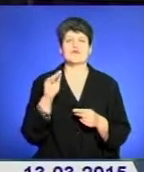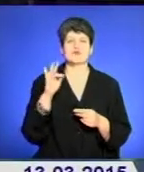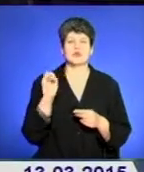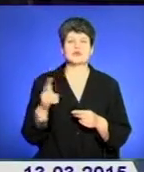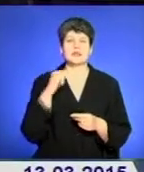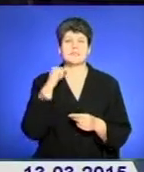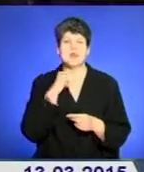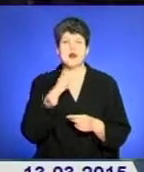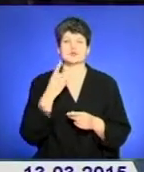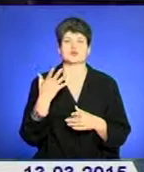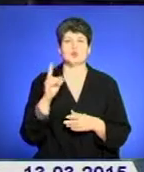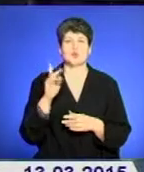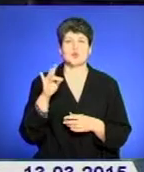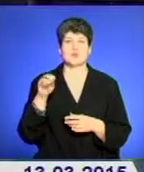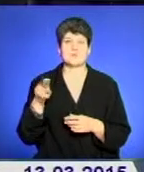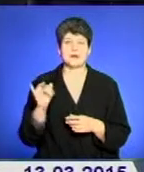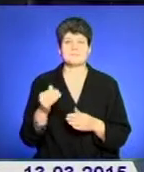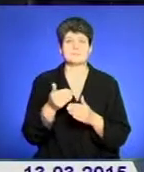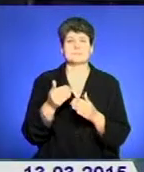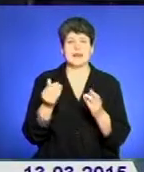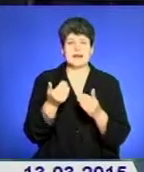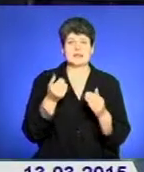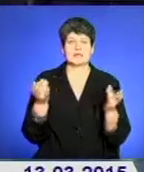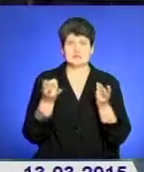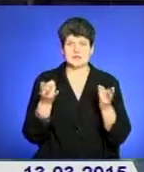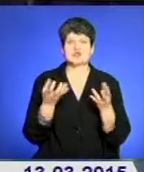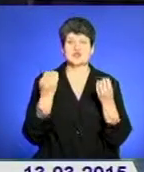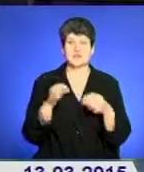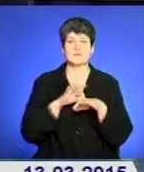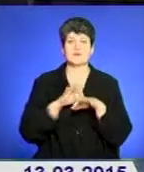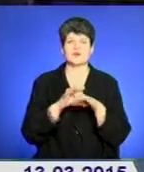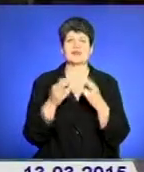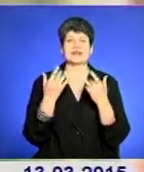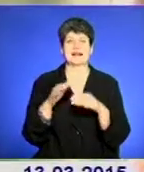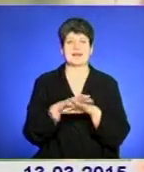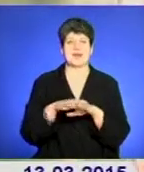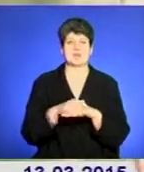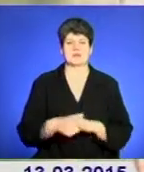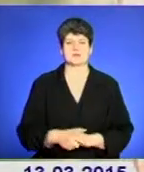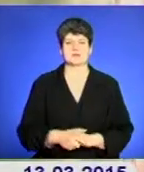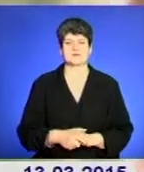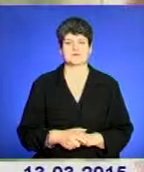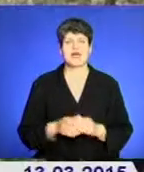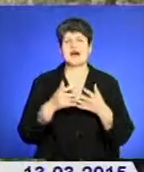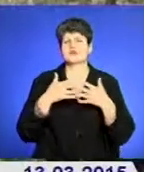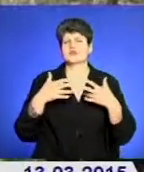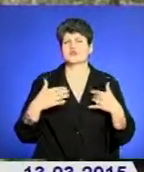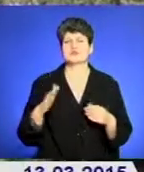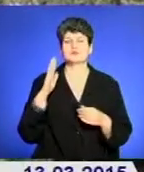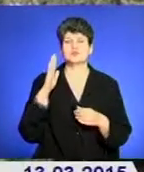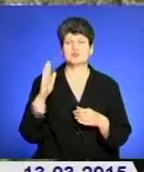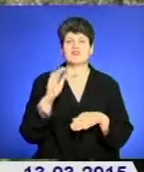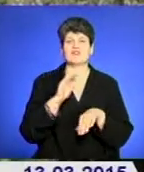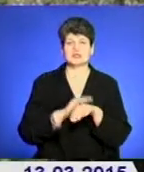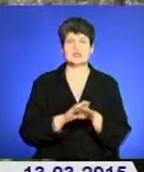крупи, цукор. При необхідності перед Великодніми святами проведуть ще кілька ярмарків. Асортимент буде фактично